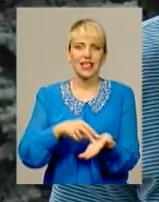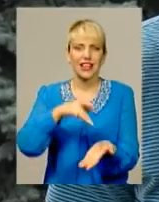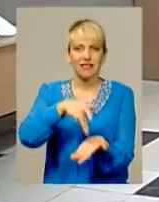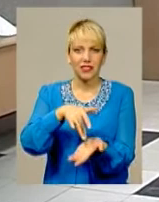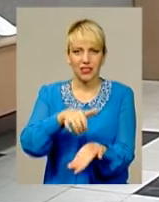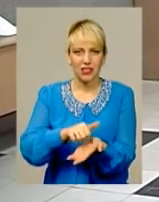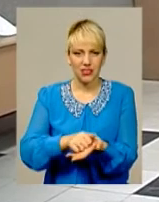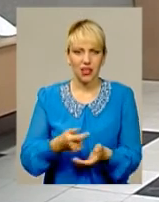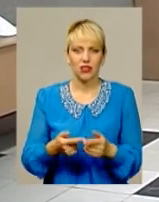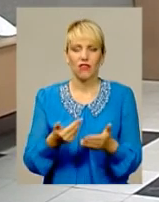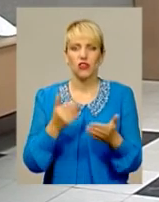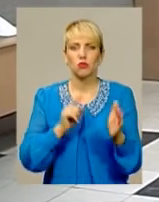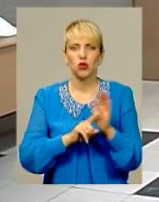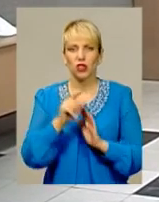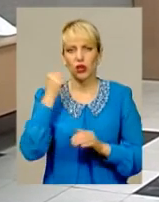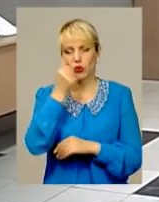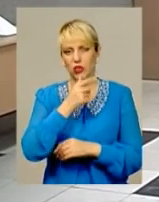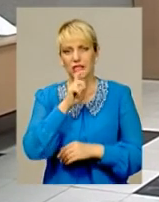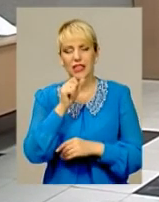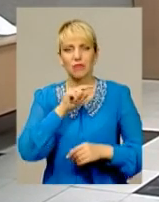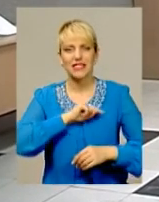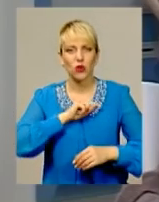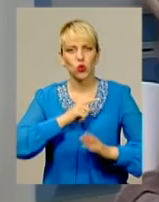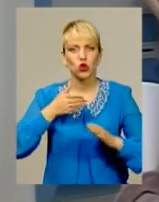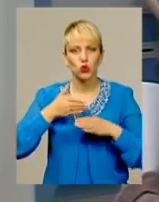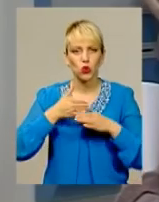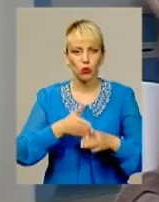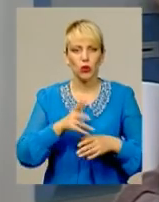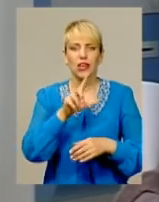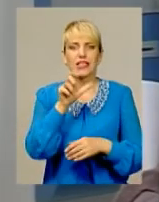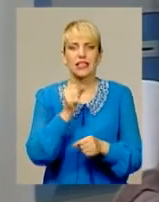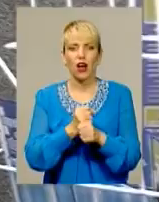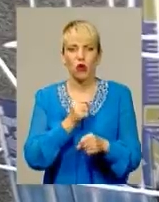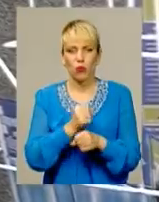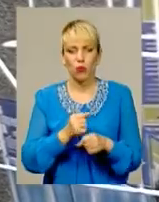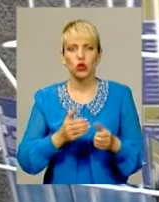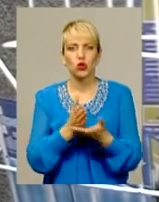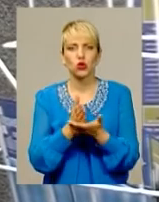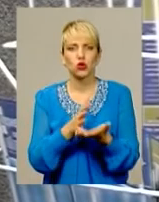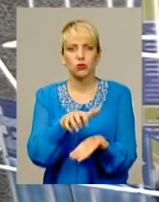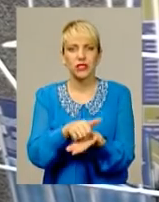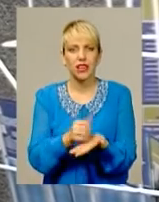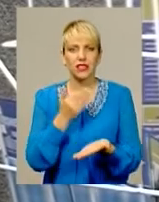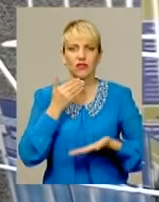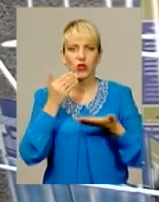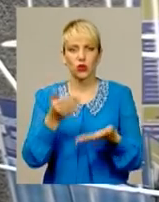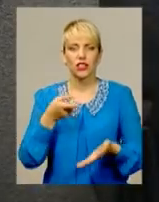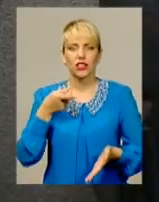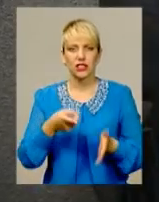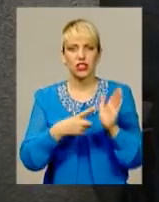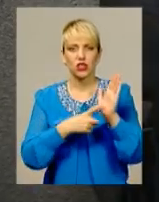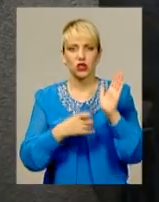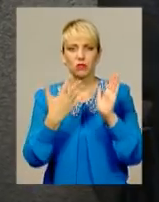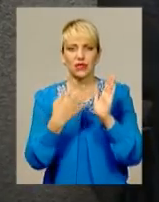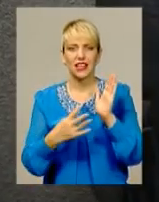роботи. Від початку року за психологічною допомогою і, власне, за роботою до служби зайнятості краю звернулися 1657